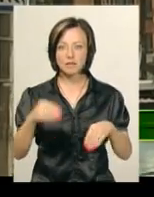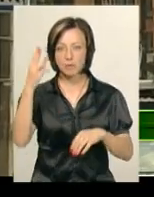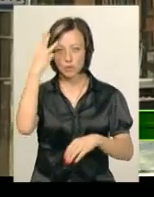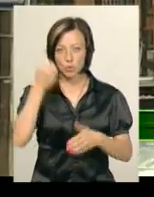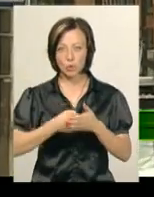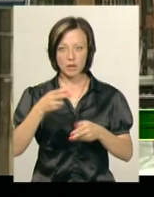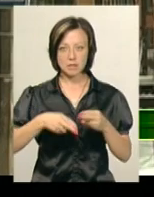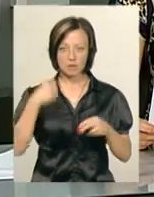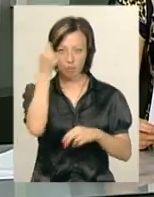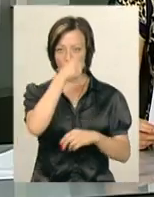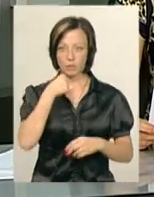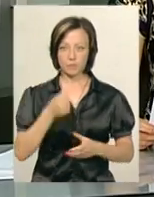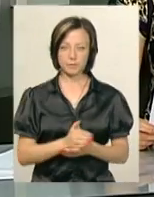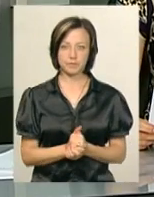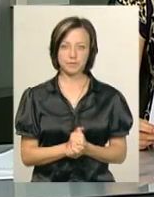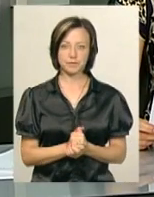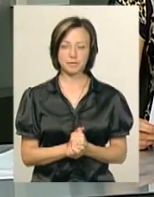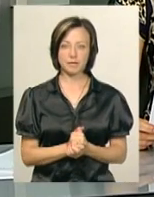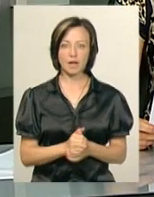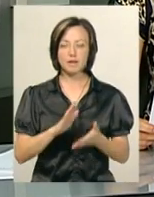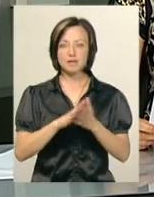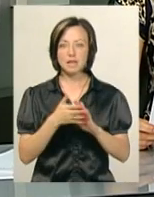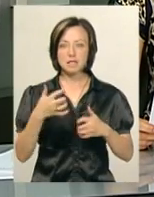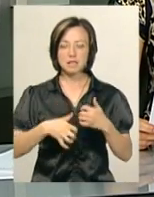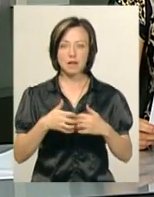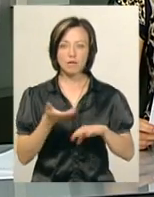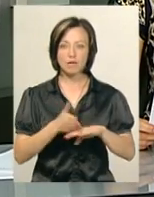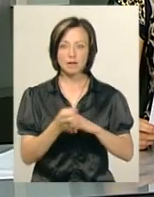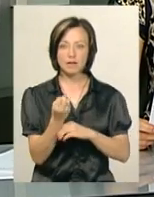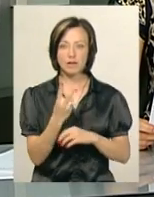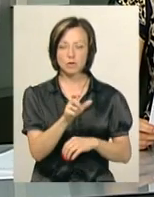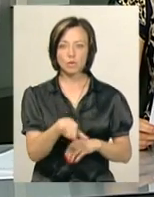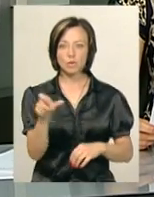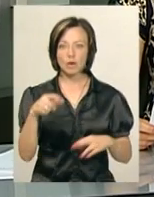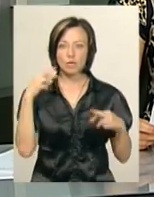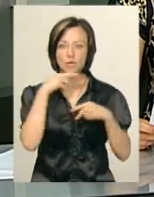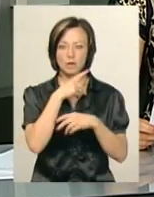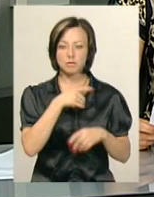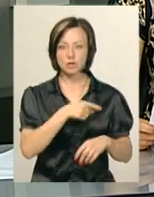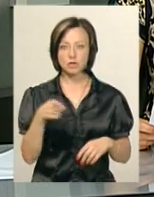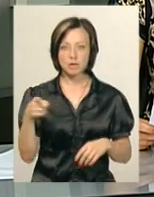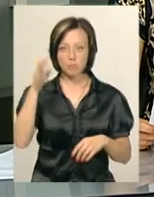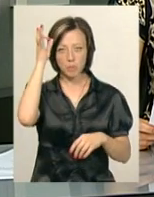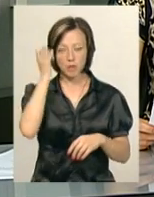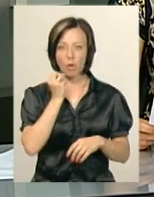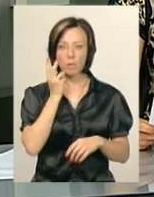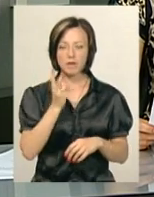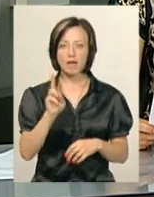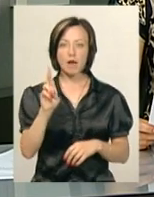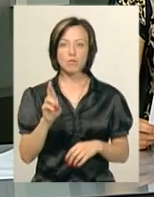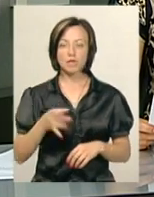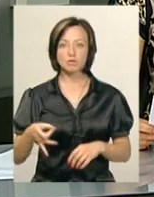року. У стані середньої важкості перебувають 12 людей, які утруїлися під час поминальних обідів у